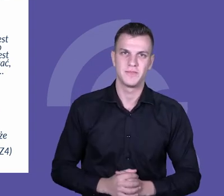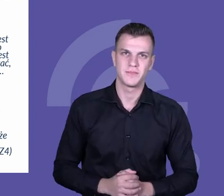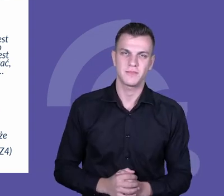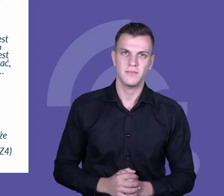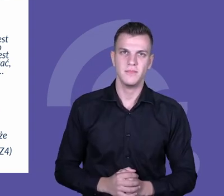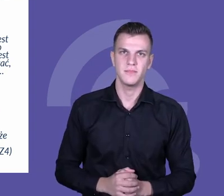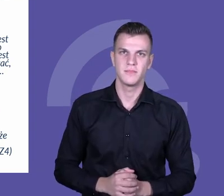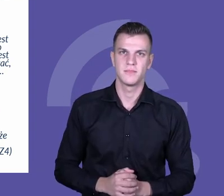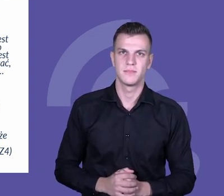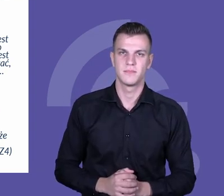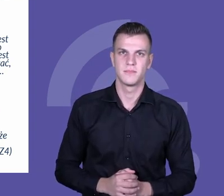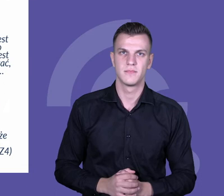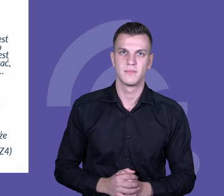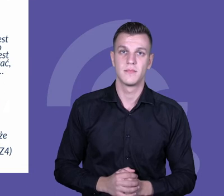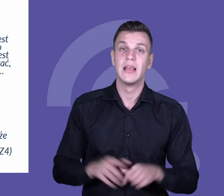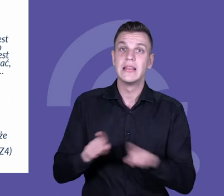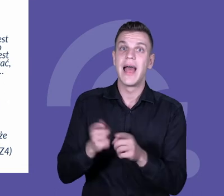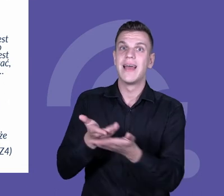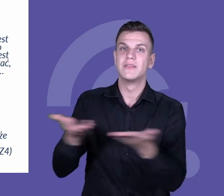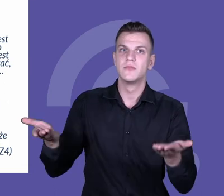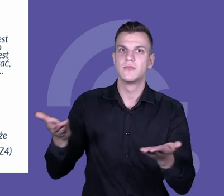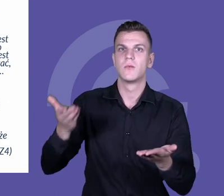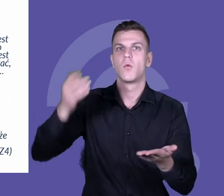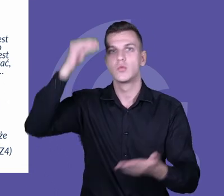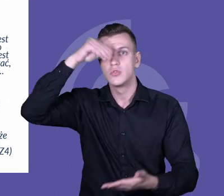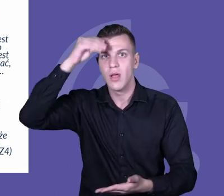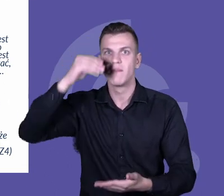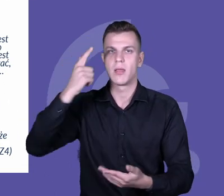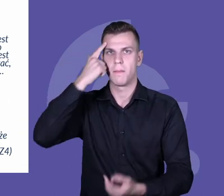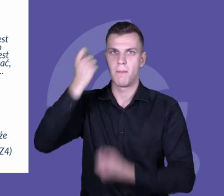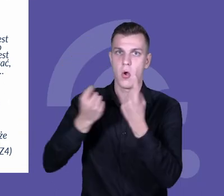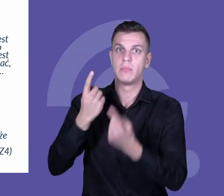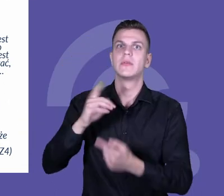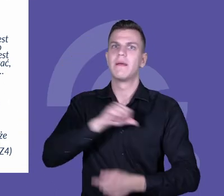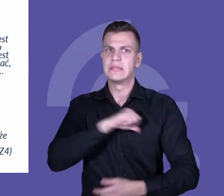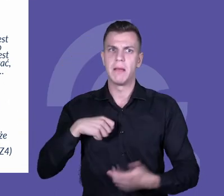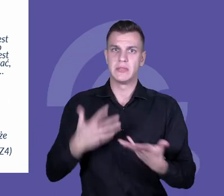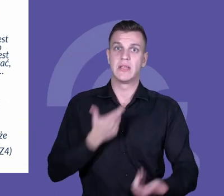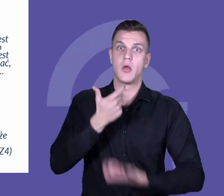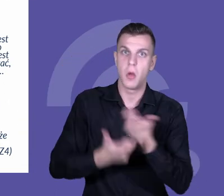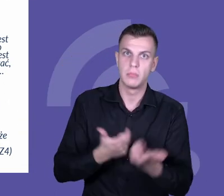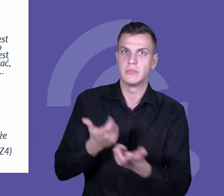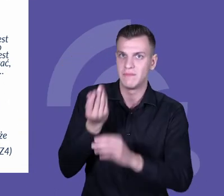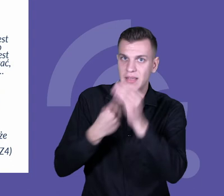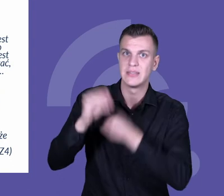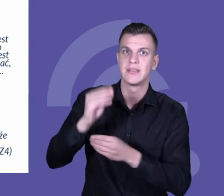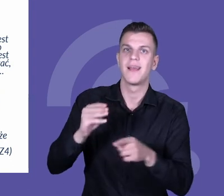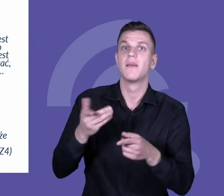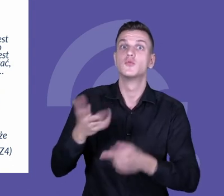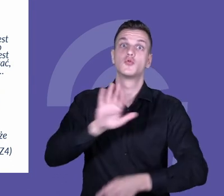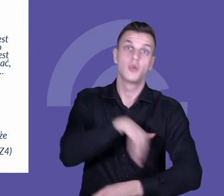Uczniowie również wykazują się większą inicjatywą, to zarówno na lekcji, jak i poza lekcją w szkole, ale także w działaniach, aktywnościach